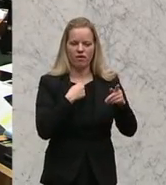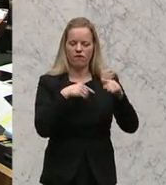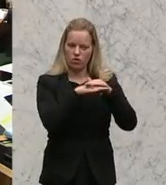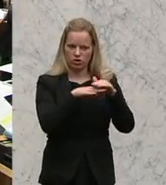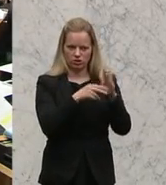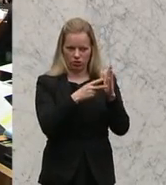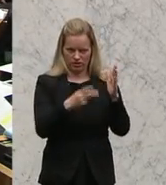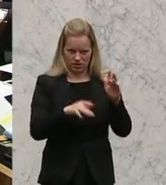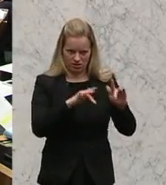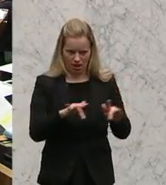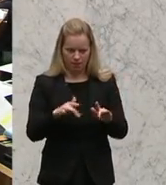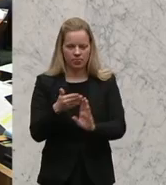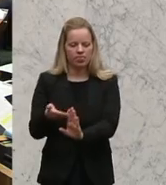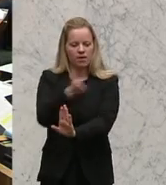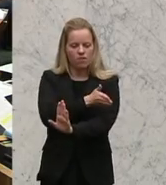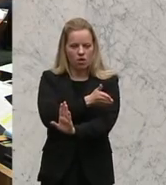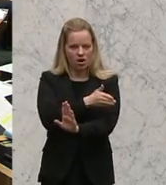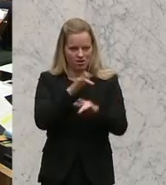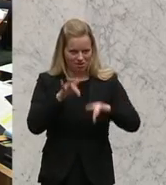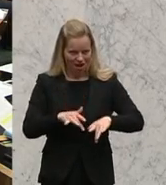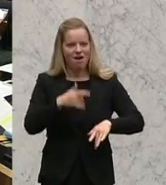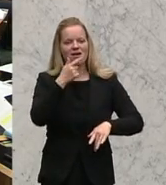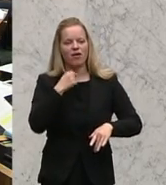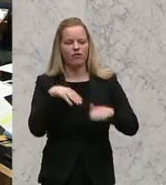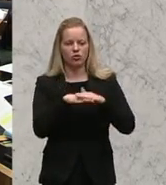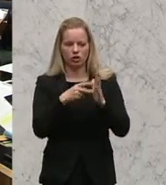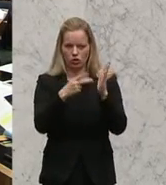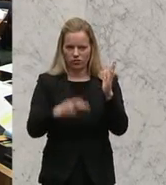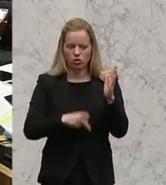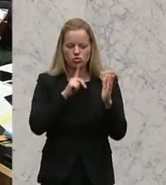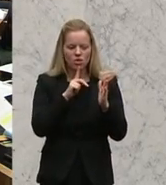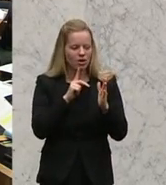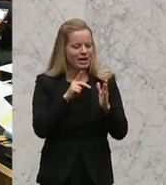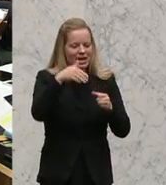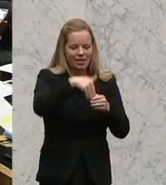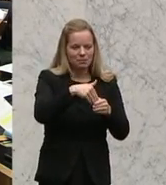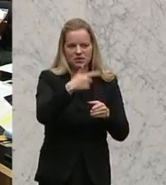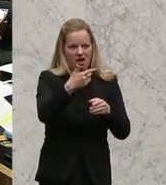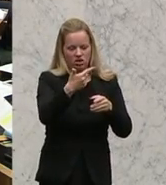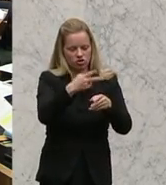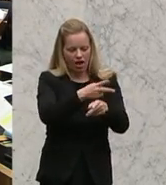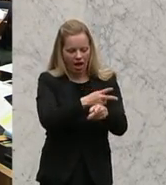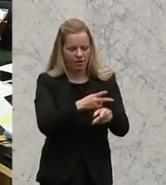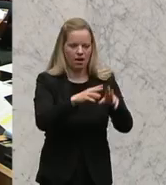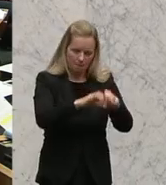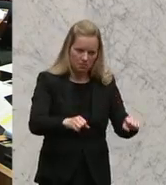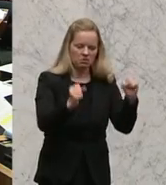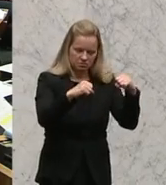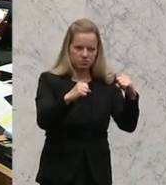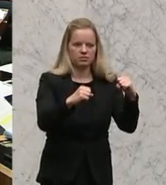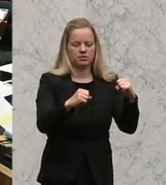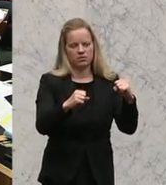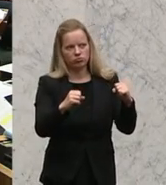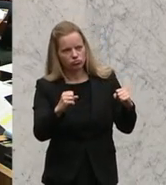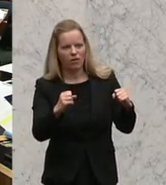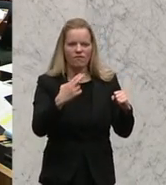Grund dafür war, dass es davor vor dem Inkrafttäntner Genfer Flüchtlingskonvention nur zwischenstaatliche Verträge gab oder einseitige Absichtserklärungen, wer